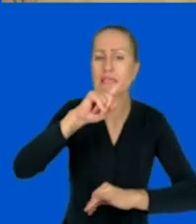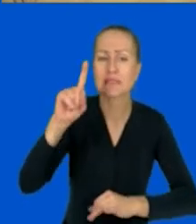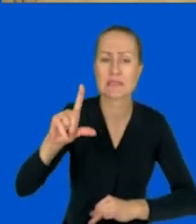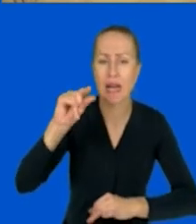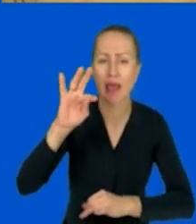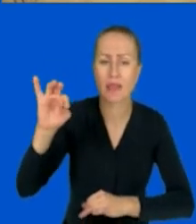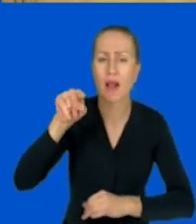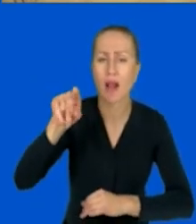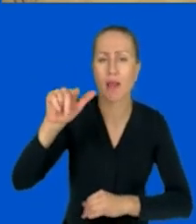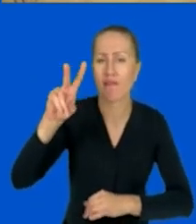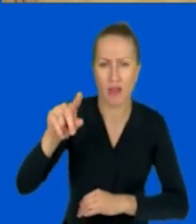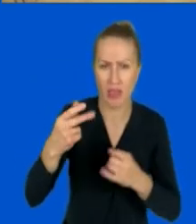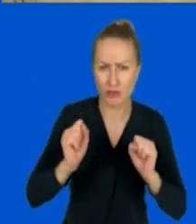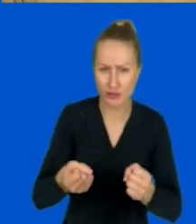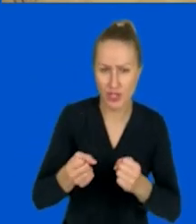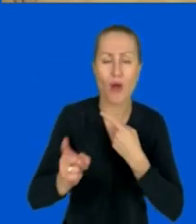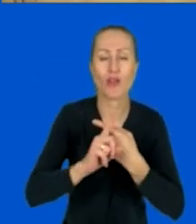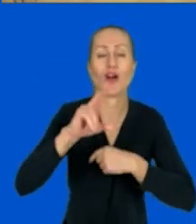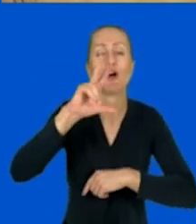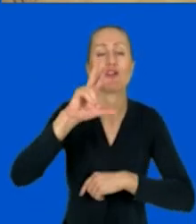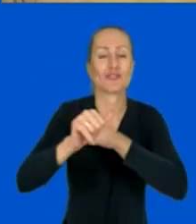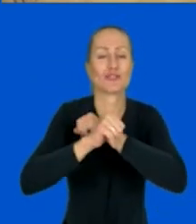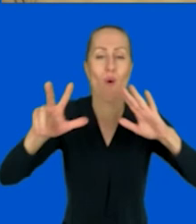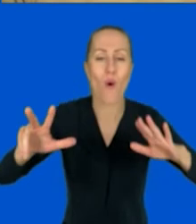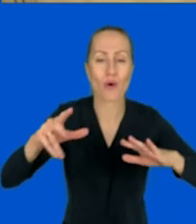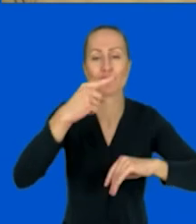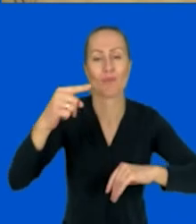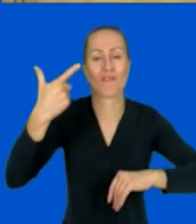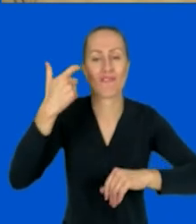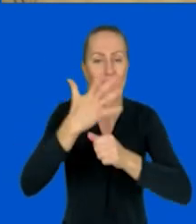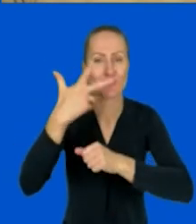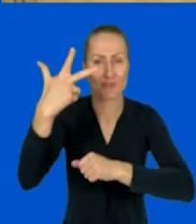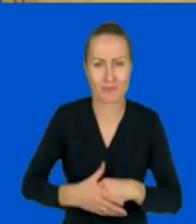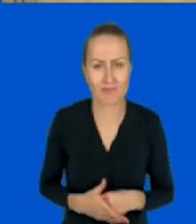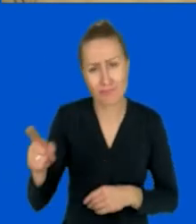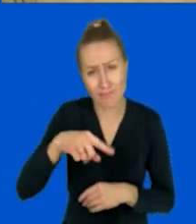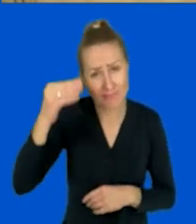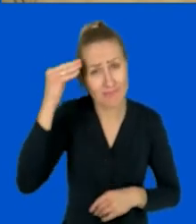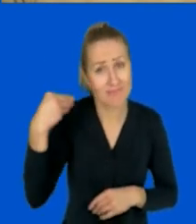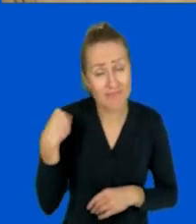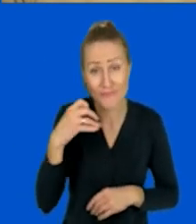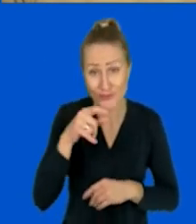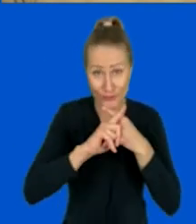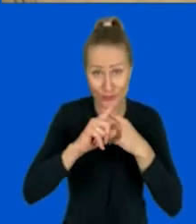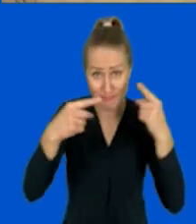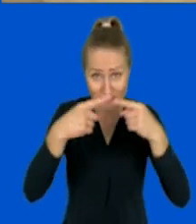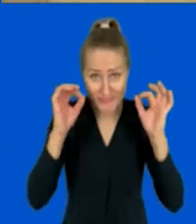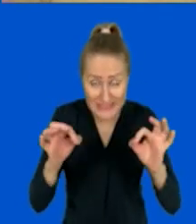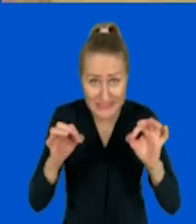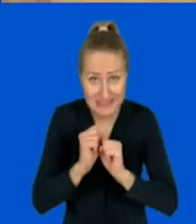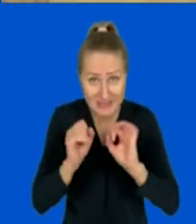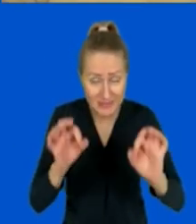Quizlek live 368253. Dajcie znać, czy ten numerek się sprawdza, czy nie.